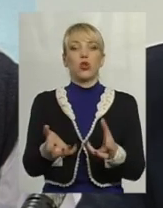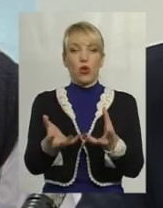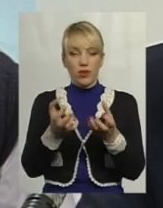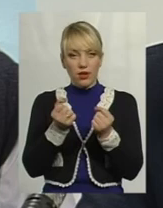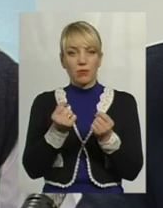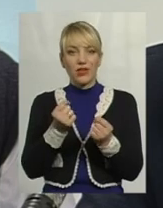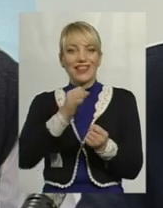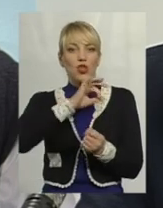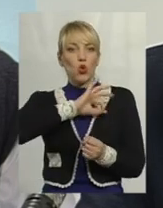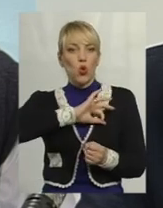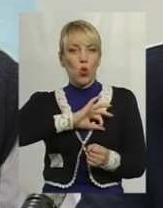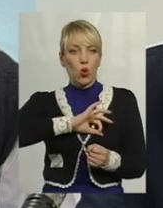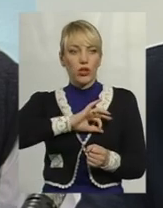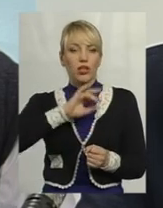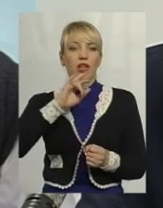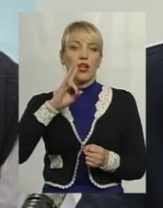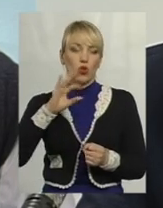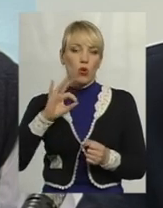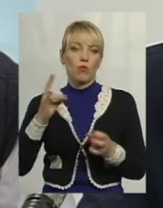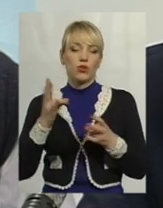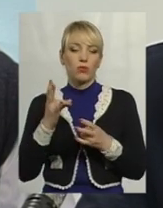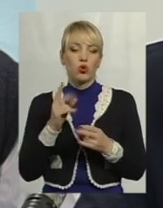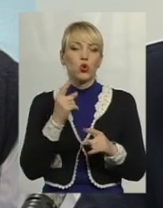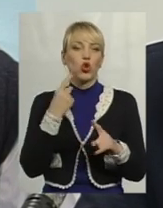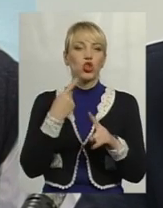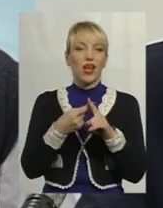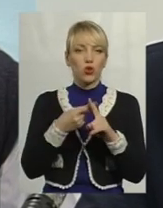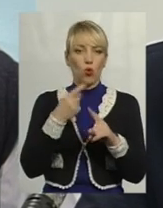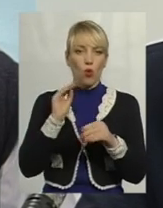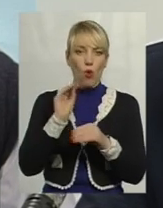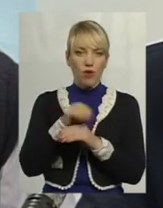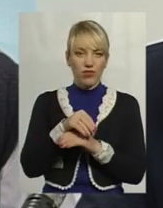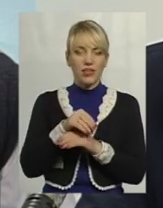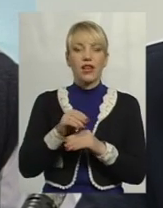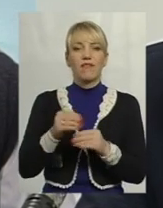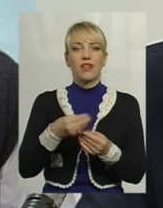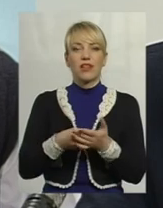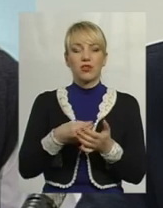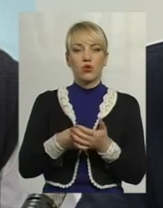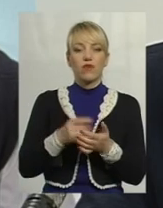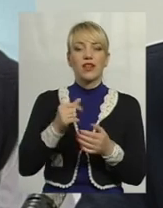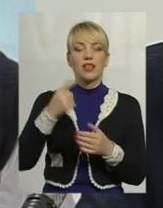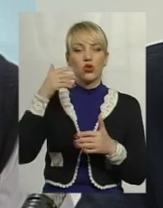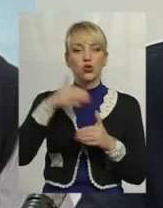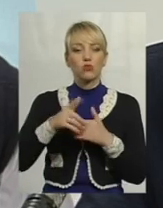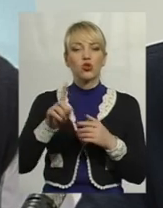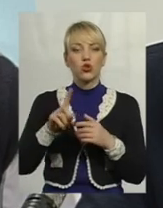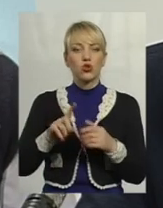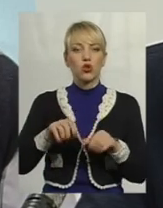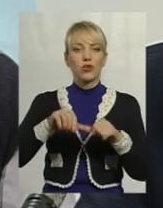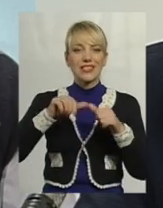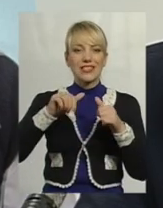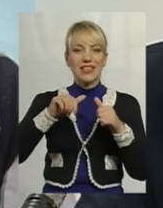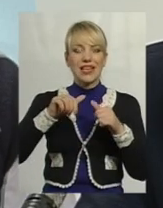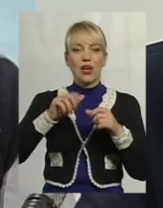хто потребує додаткового фінансування, розуміють, що схема отримання додаткових коштів по проєкту